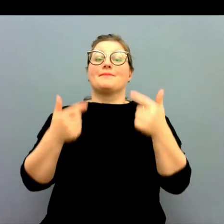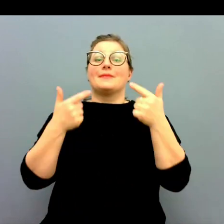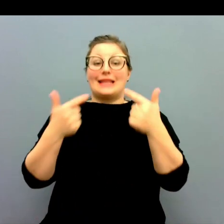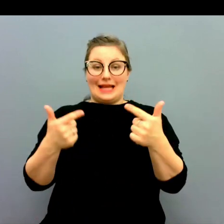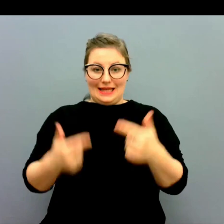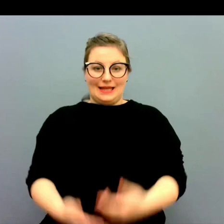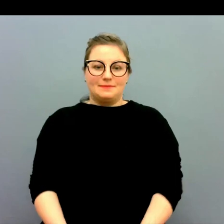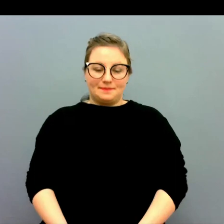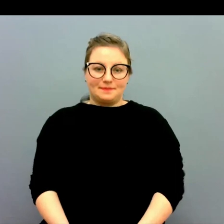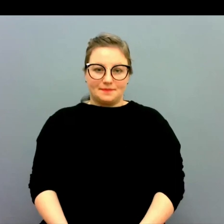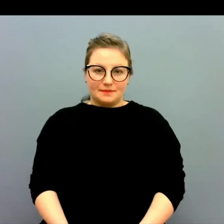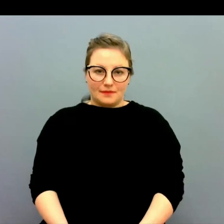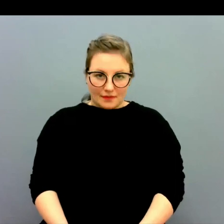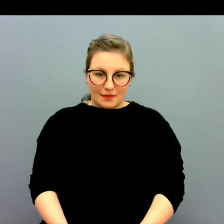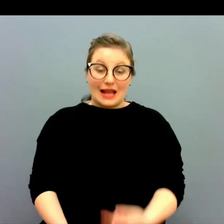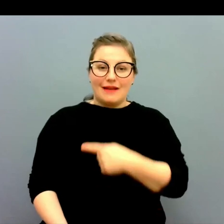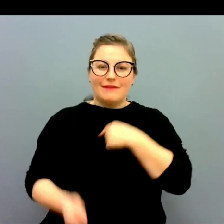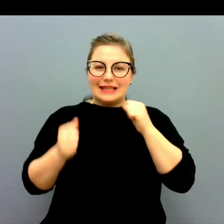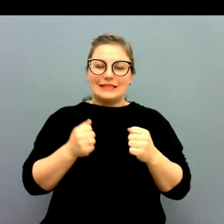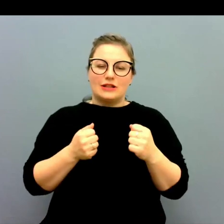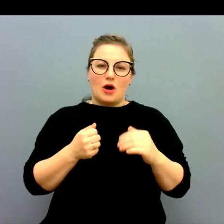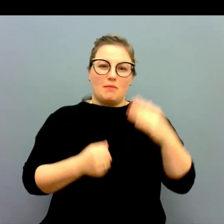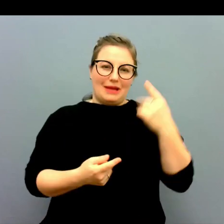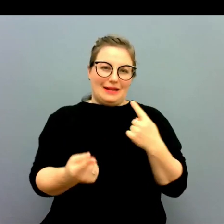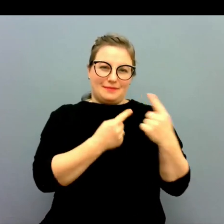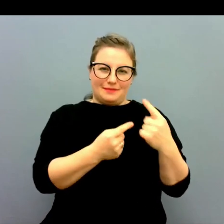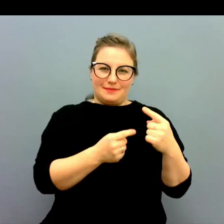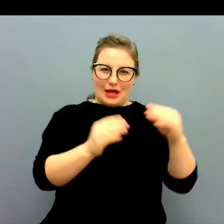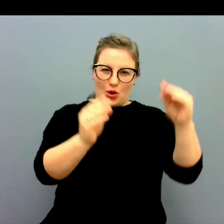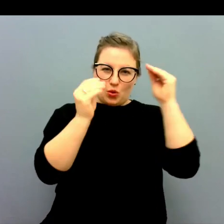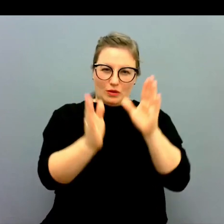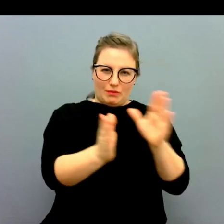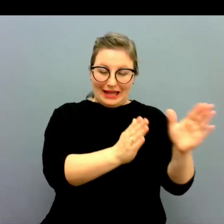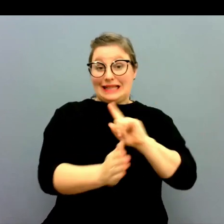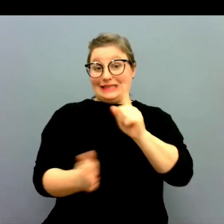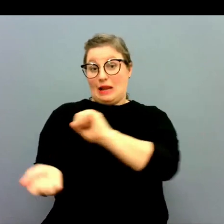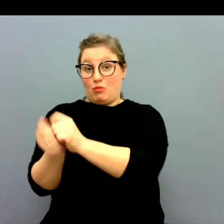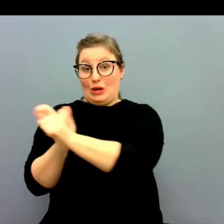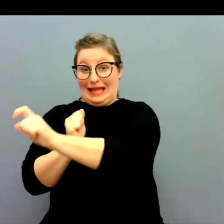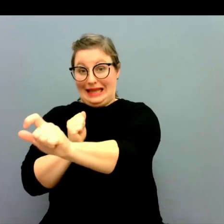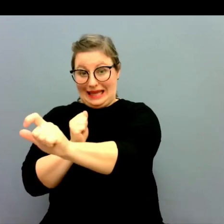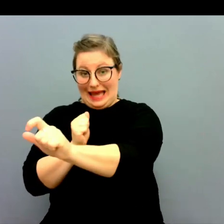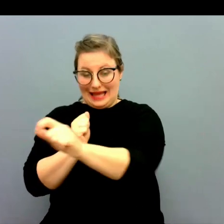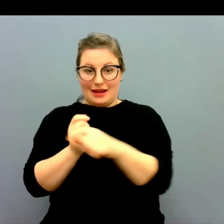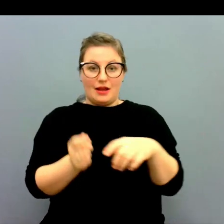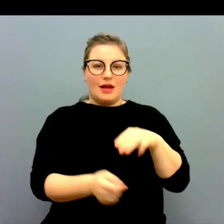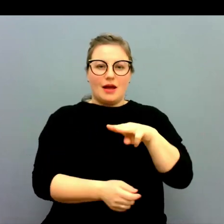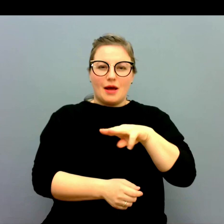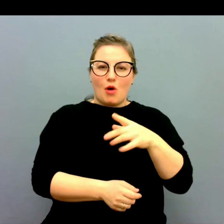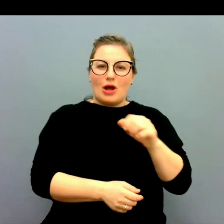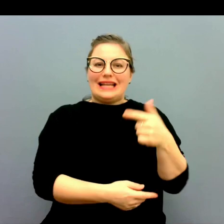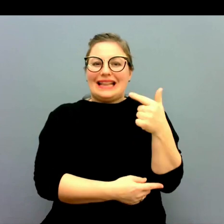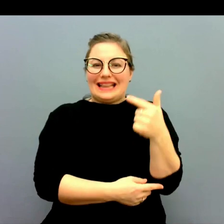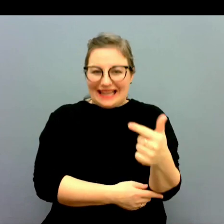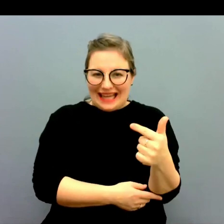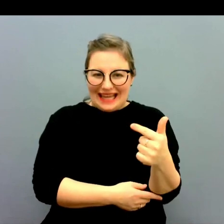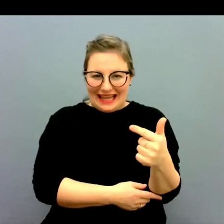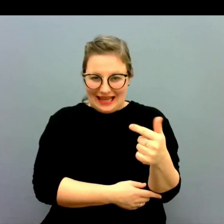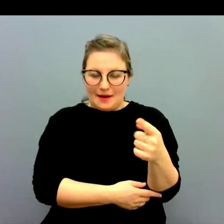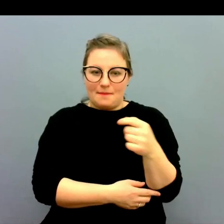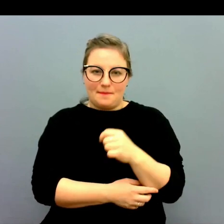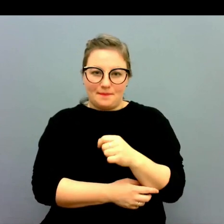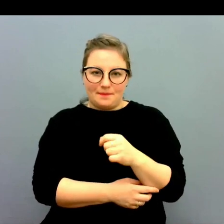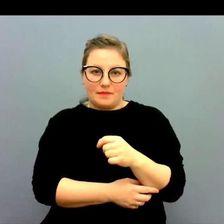Tack. Vi ska prata lite mer om utbildningarna också innan vi släpper in politiken sen. Malin Thee, vi